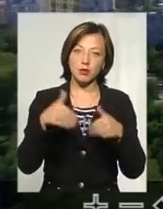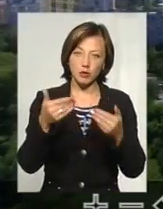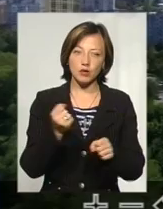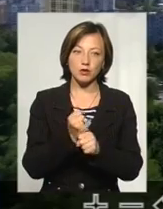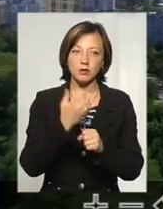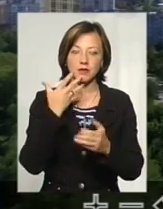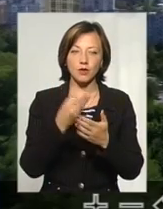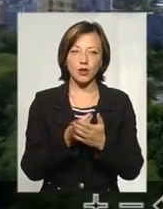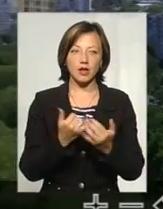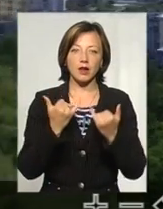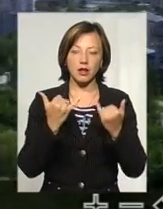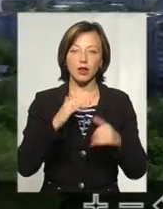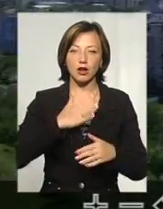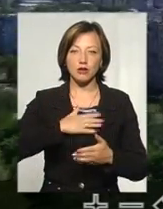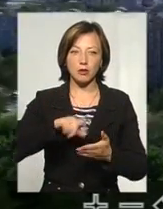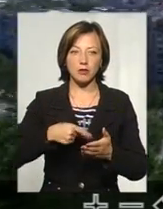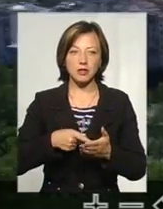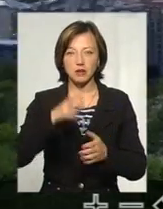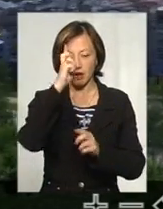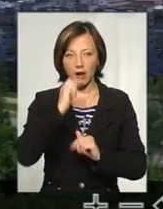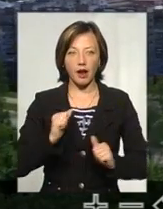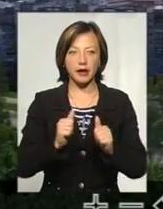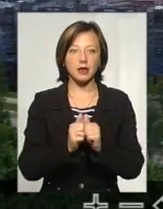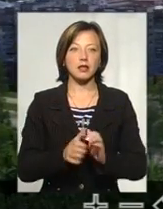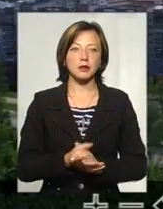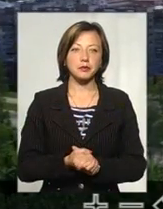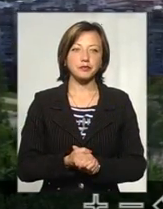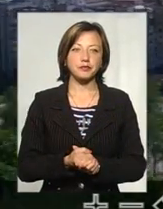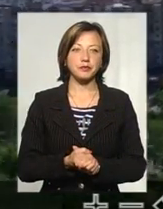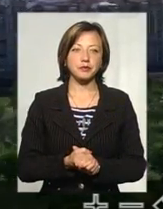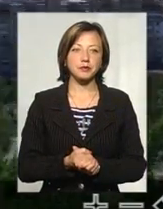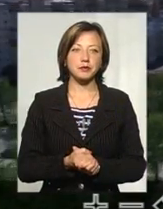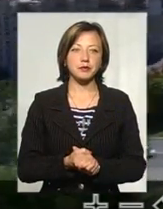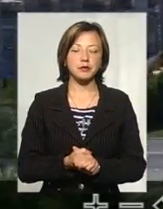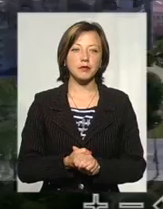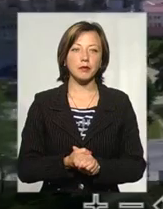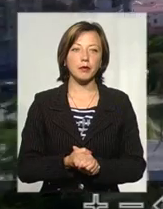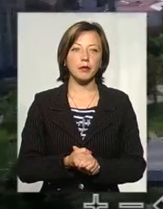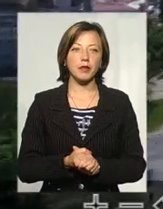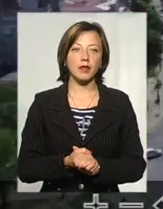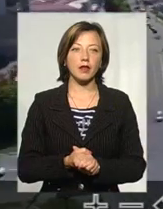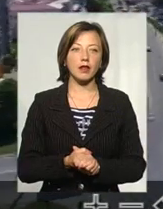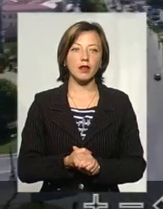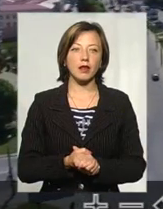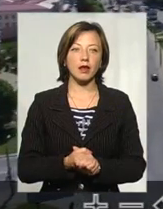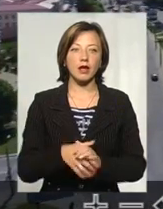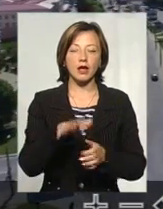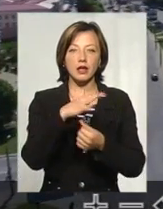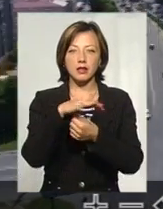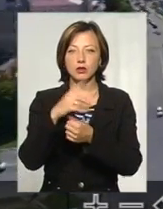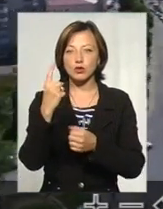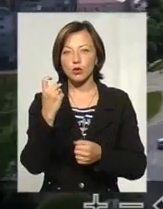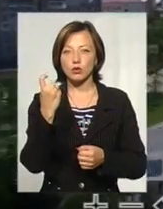зробимо своє для нашого міста, для нашої країни. І ми знімемо близько 100 чи 120 панорам з неба,